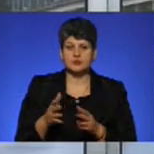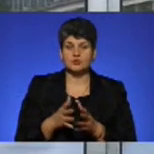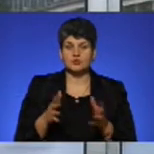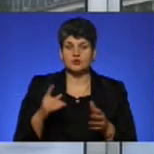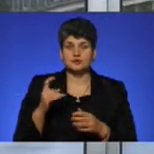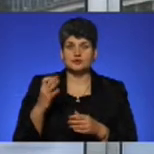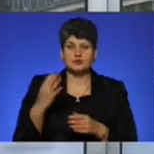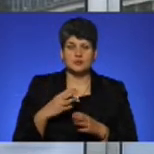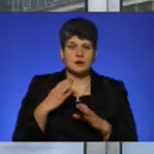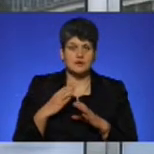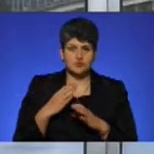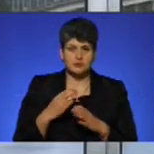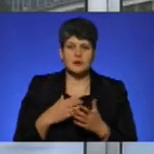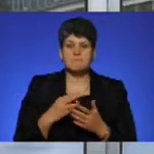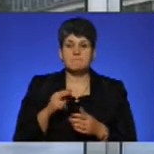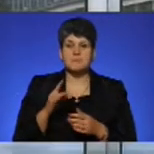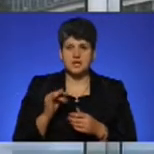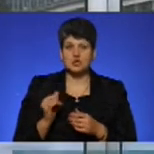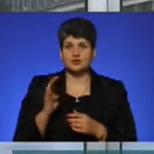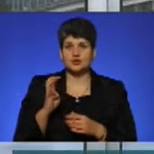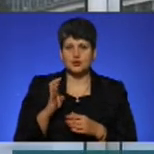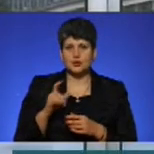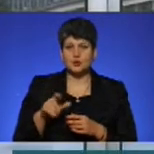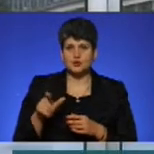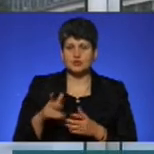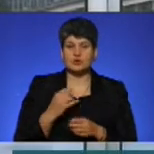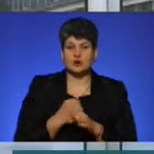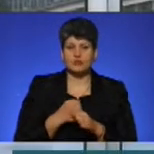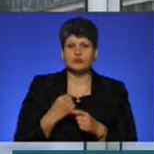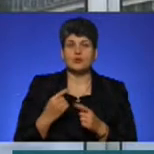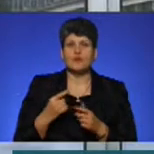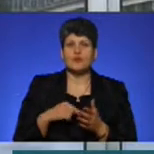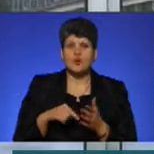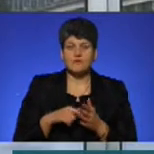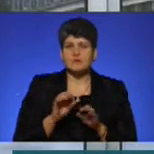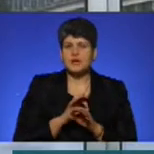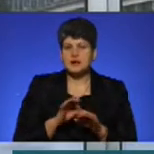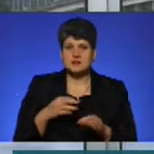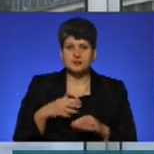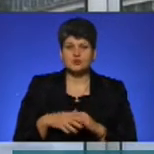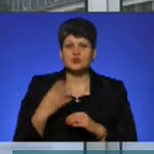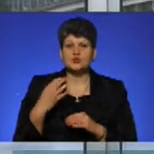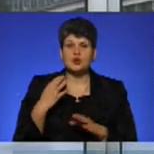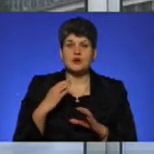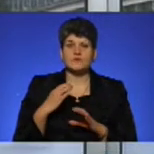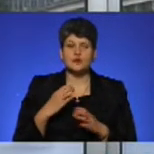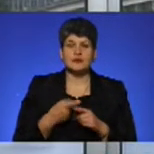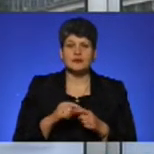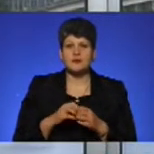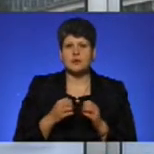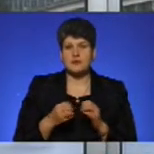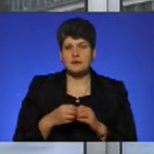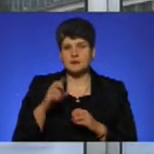автобусов при 400, которые работають в городі, ви сами прекрасно понимаєте, що 40 автобусів проблему коммунального